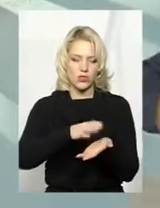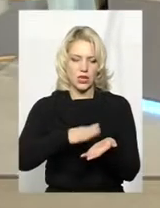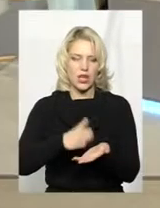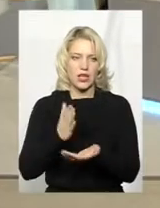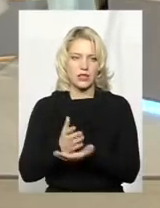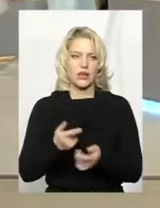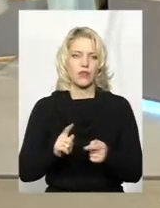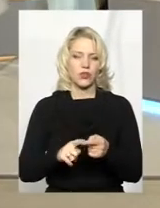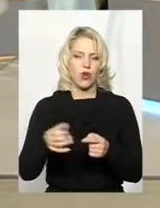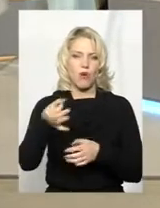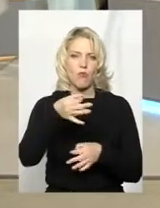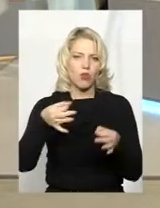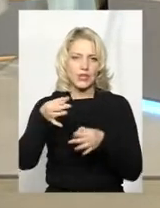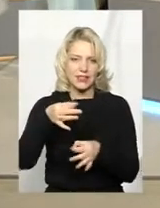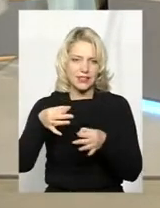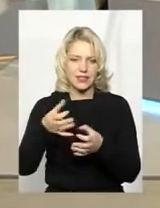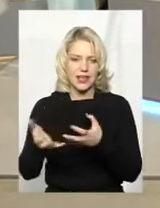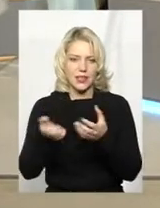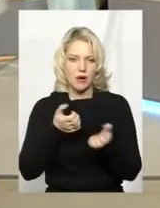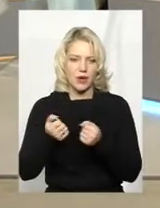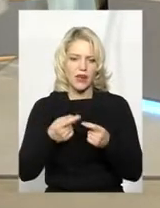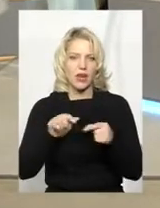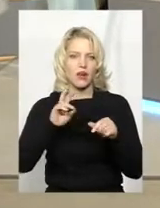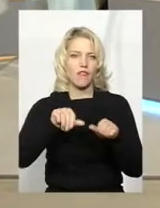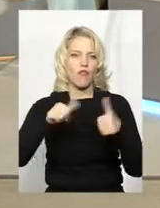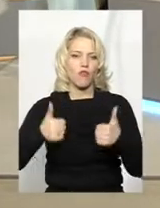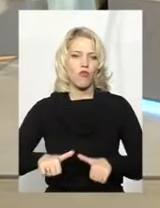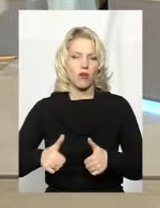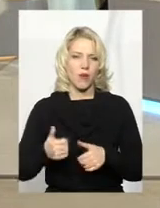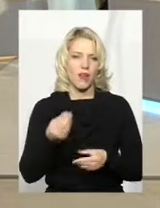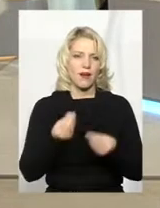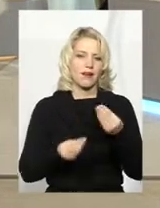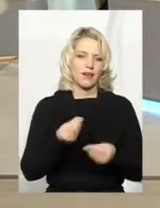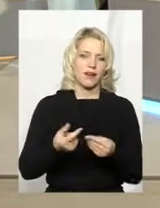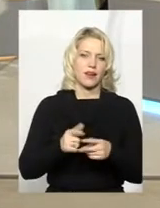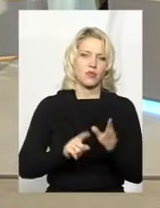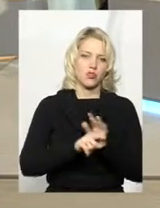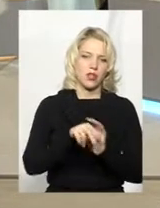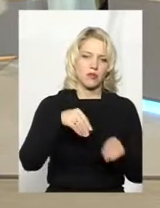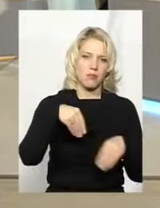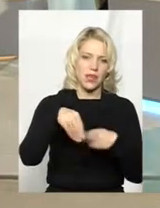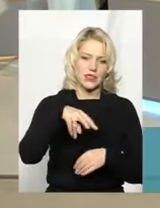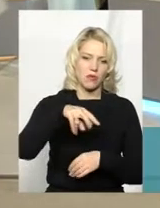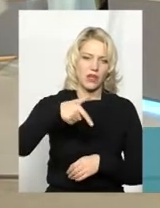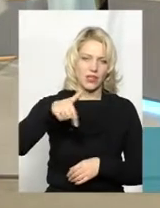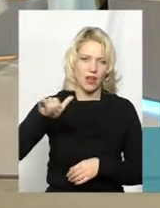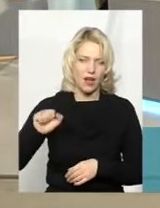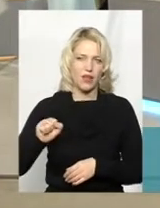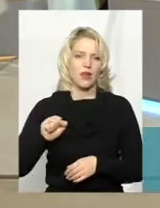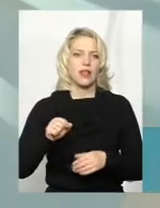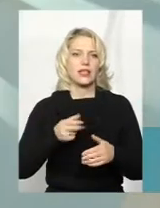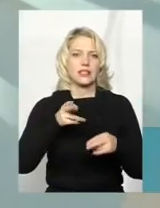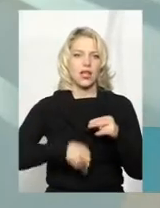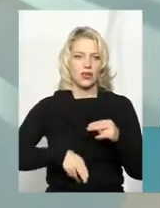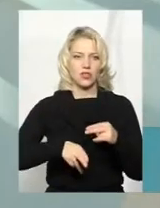і, відповідно, це така у формі гри. Він підіймається по різним лігам, починаючи від пластикової ліги, закінчуючи, якщо не